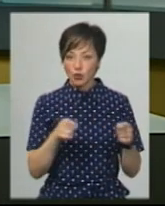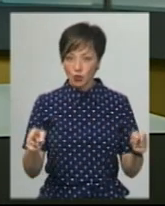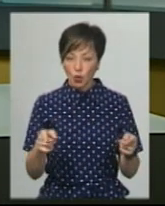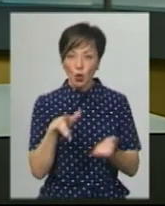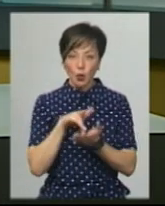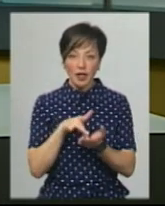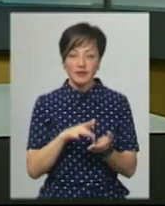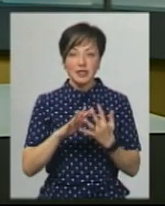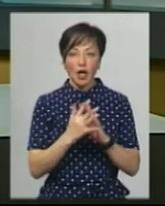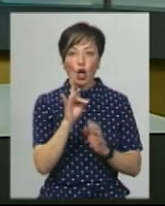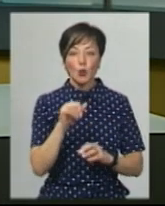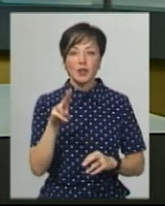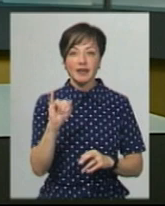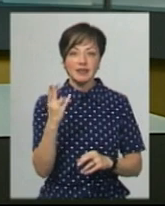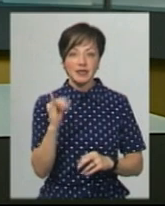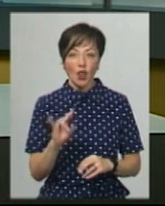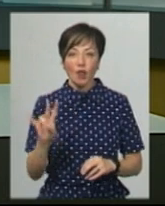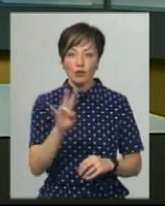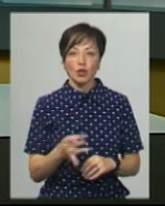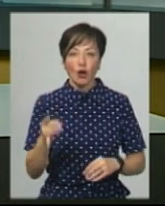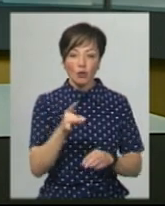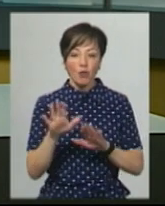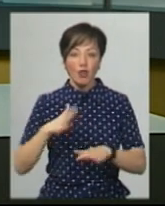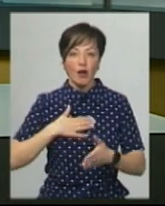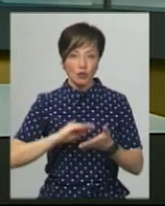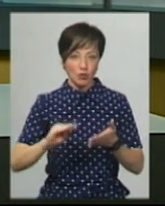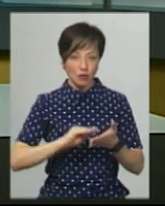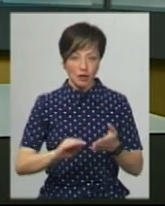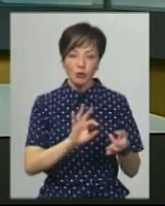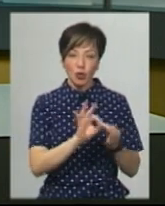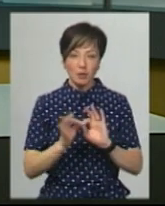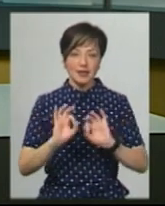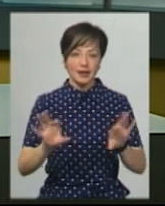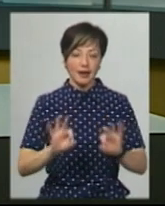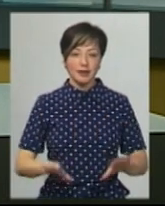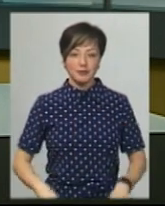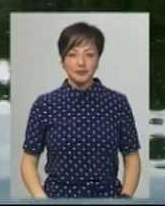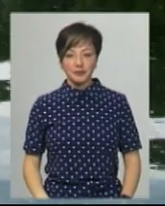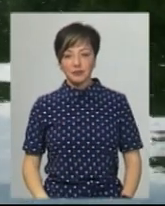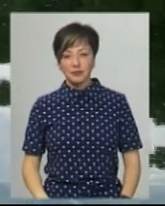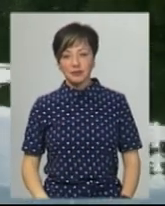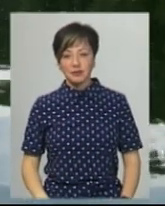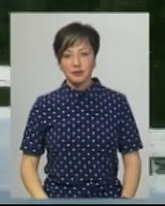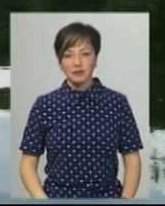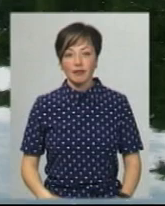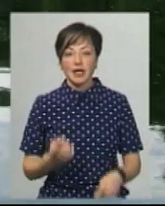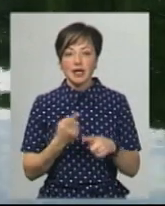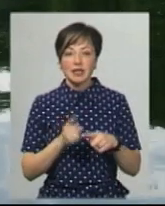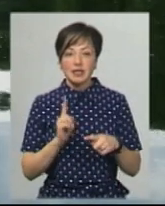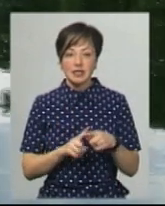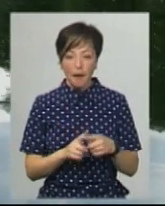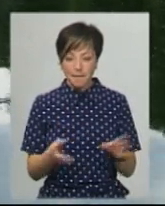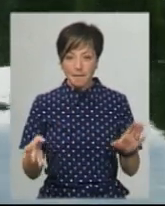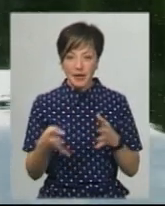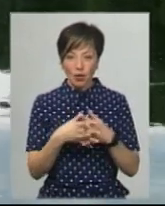селі Рудківці Новушицького району побувала моя колега Анастасія Збродова. Подробиці у сюжеті. Це ліва притока